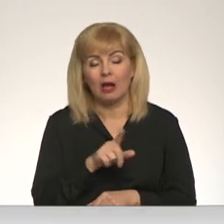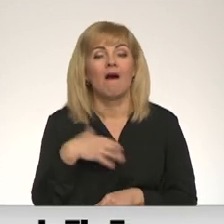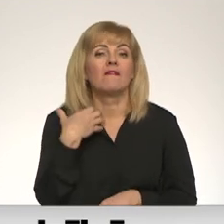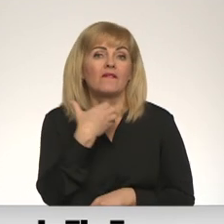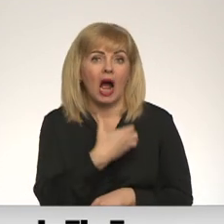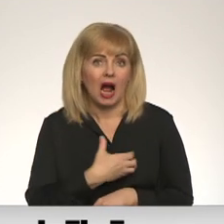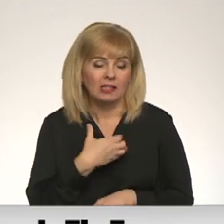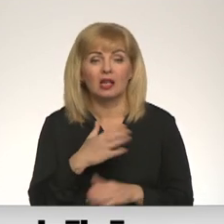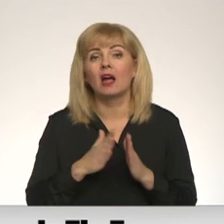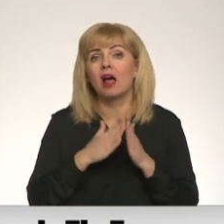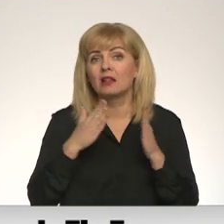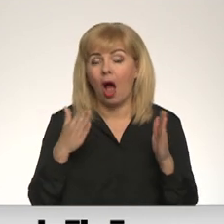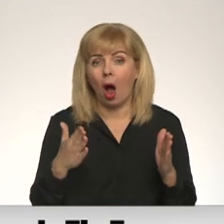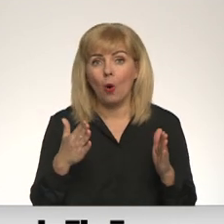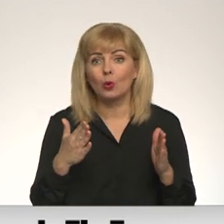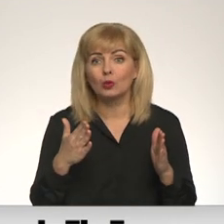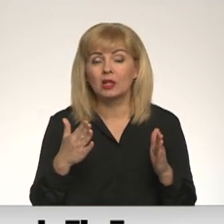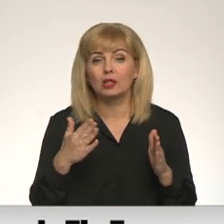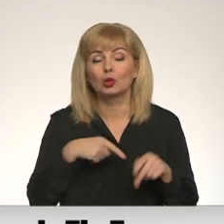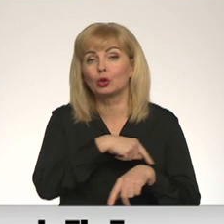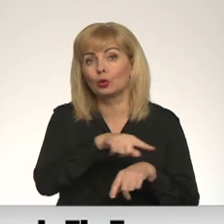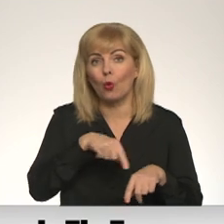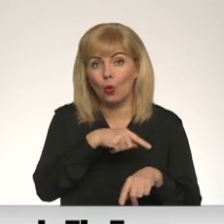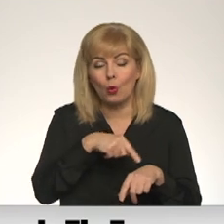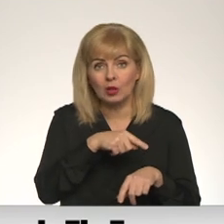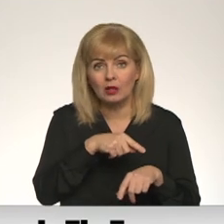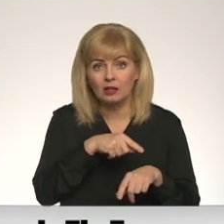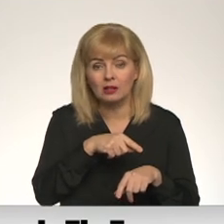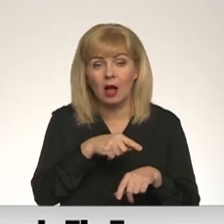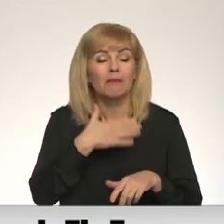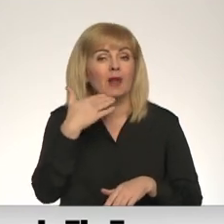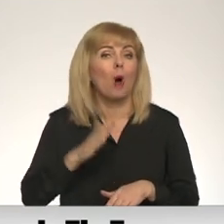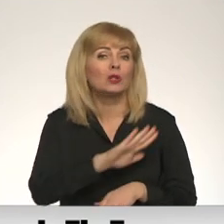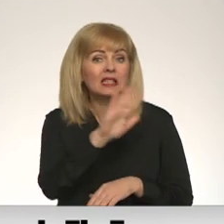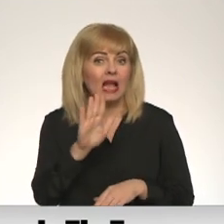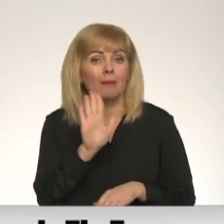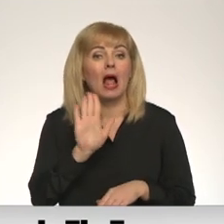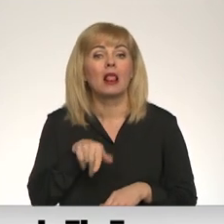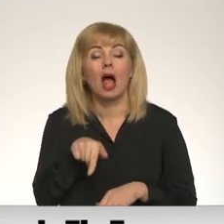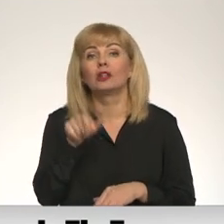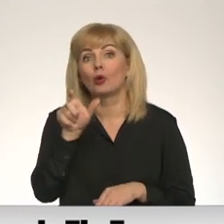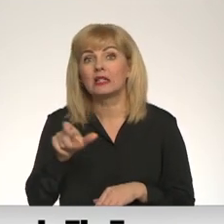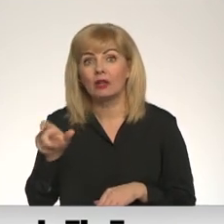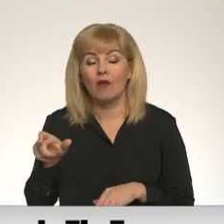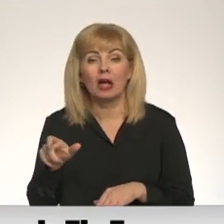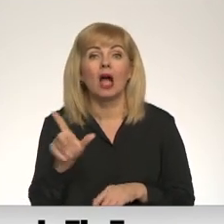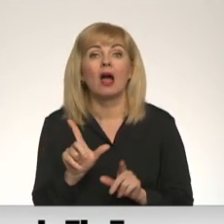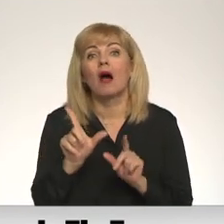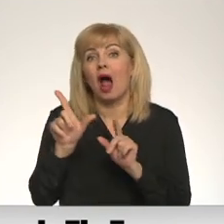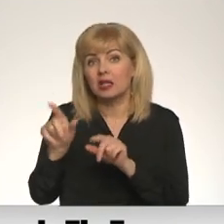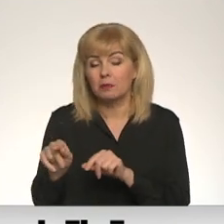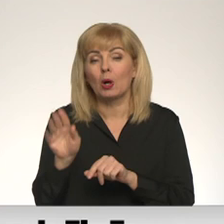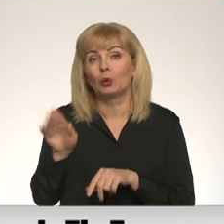vajadzīgas daudzas nevis stundas, daudzas dienas, lai šie cilvēki varētu nonākt līdz